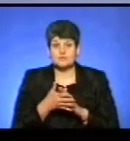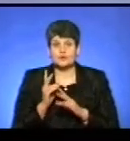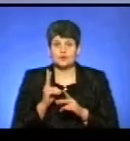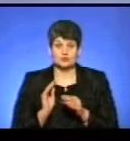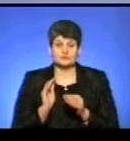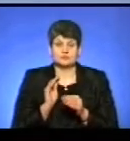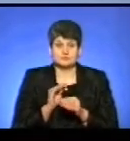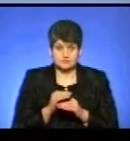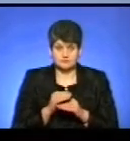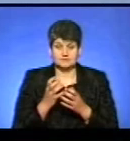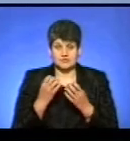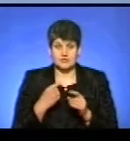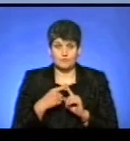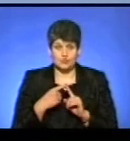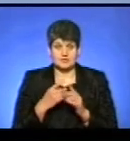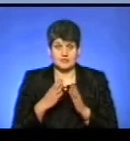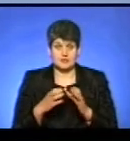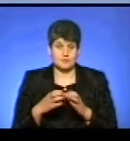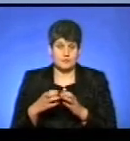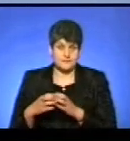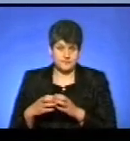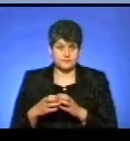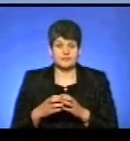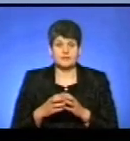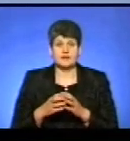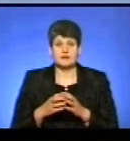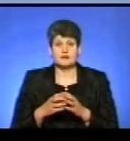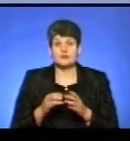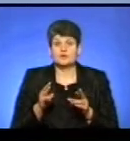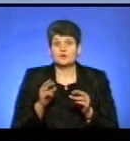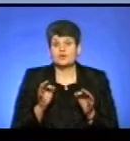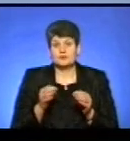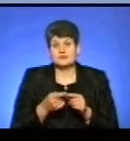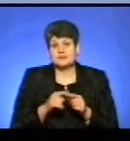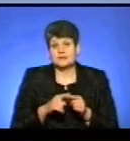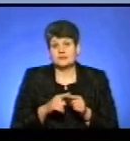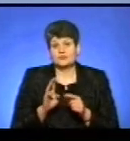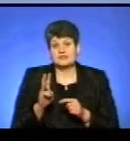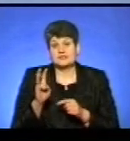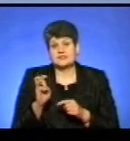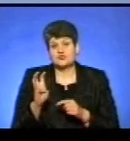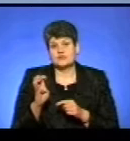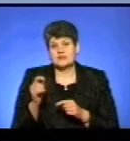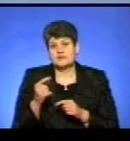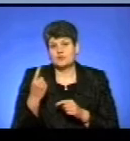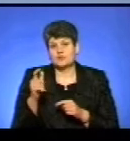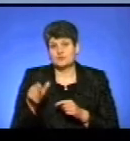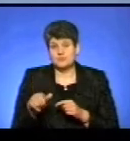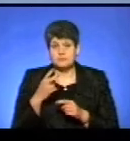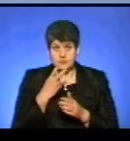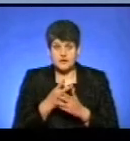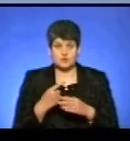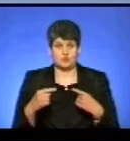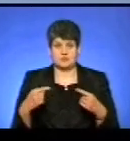доєдналися, ну, дійшли, а ще плюс, якщо ми говоримо міста обласного значення, то ми десь передбачаємо 300-400 гривень на особу. Тобто ми бачимо різницю,